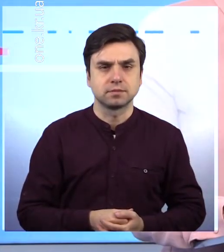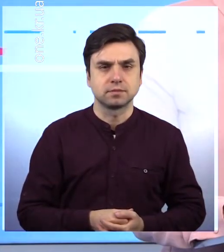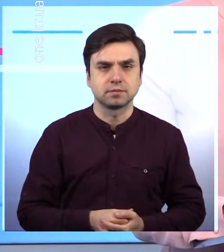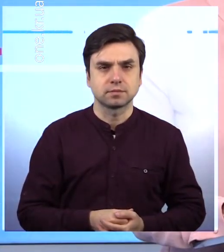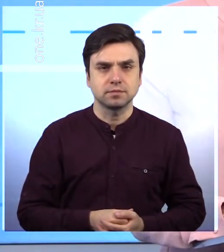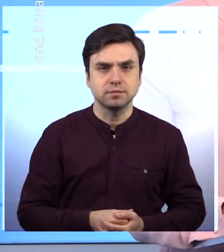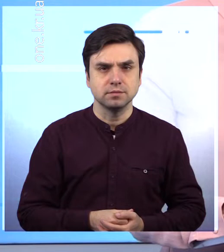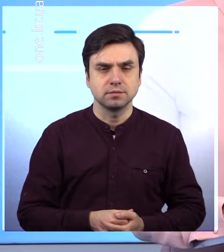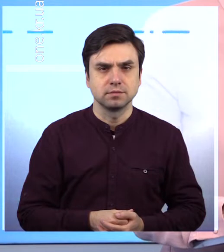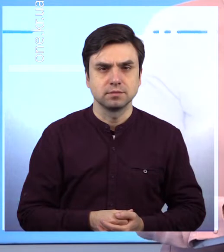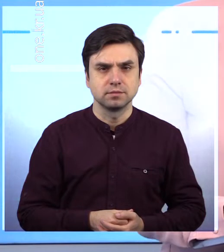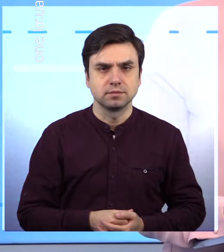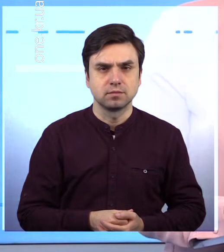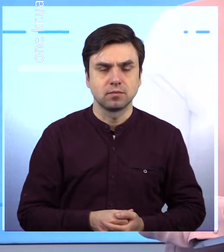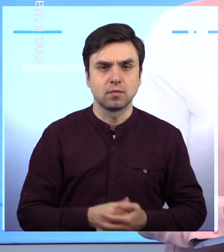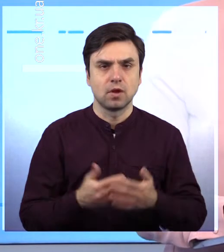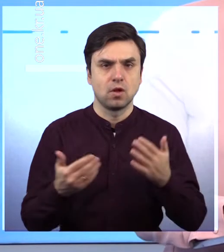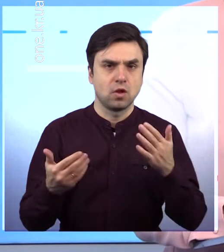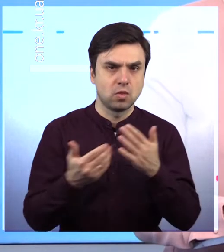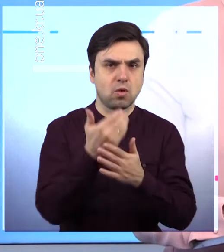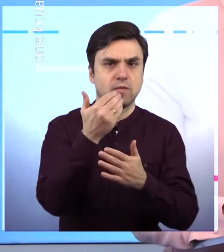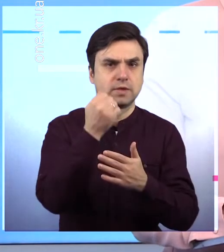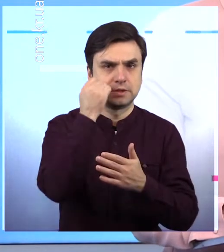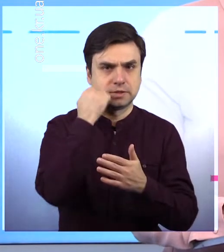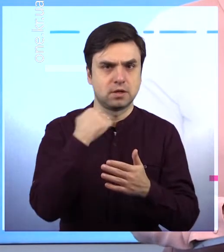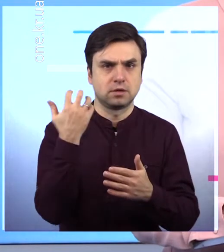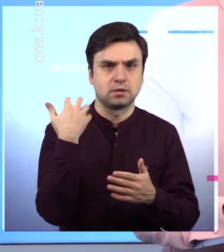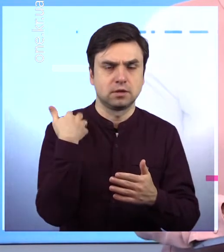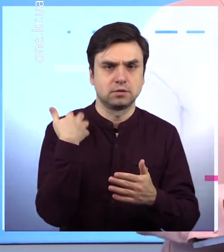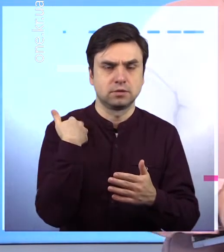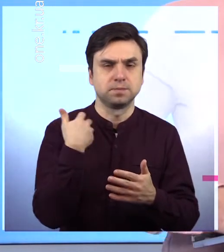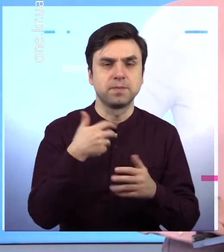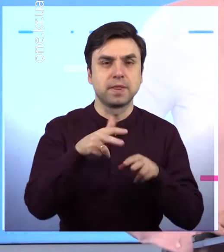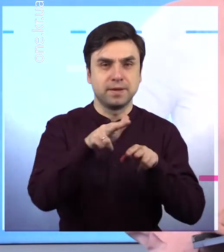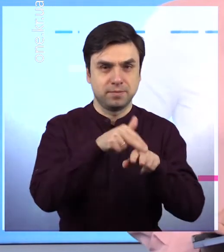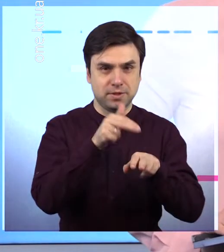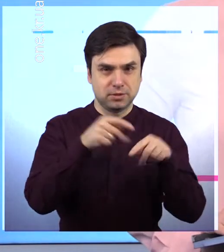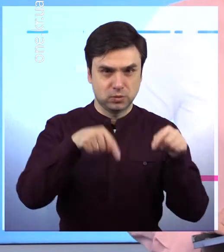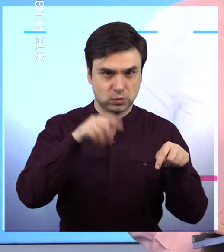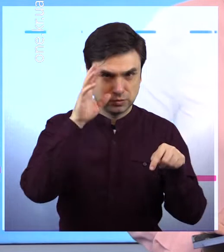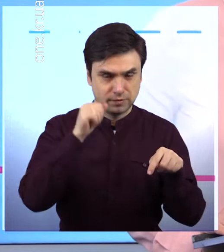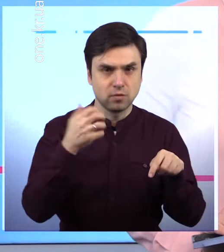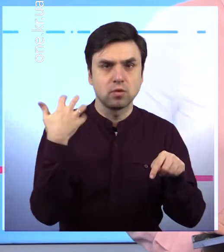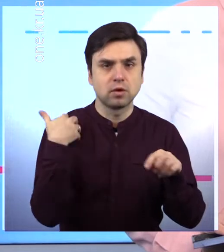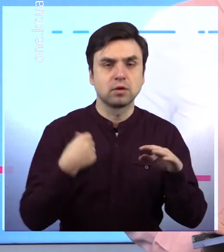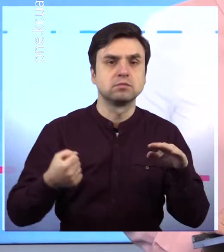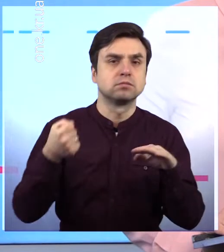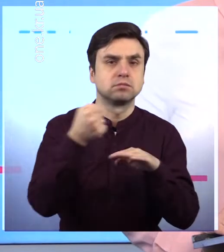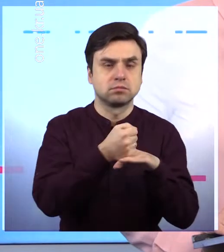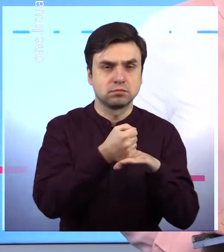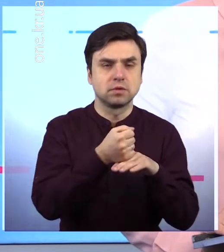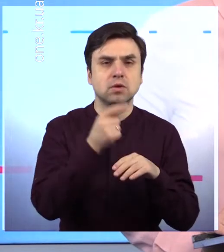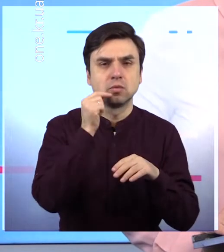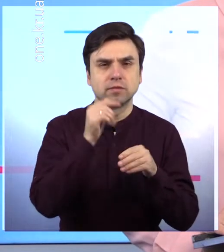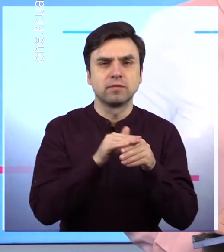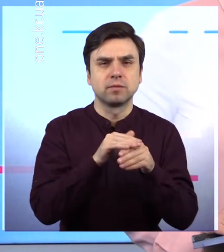Новий старий очільник. Очільник криворіжських правоохоронців став полковник Валерій Лютий. Його урочисто представили особовому